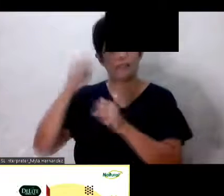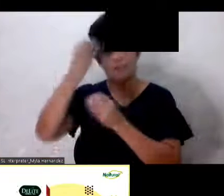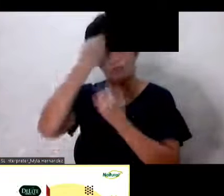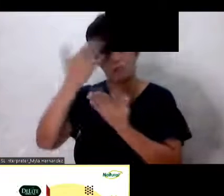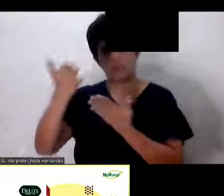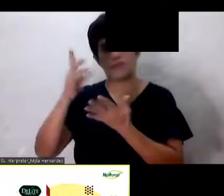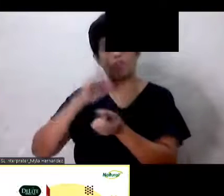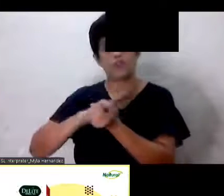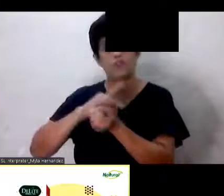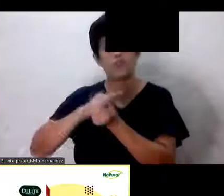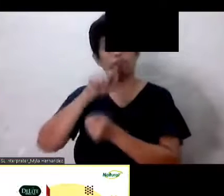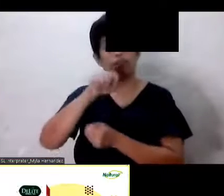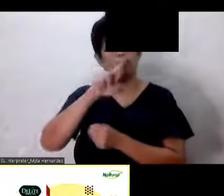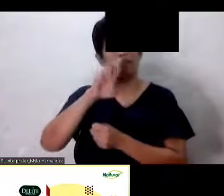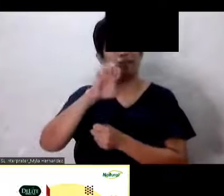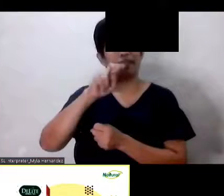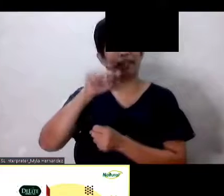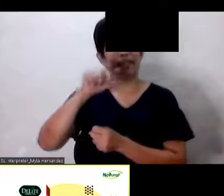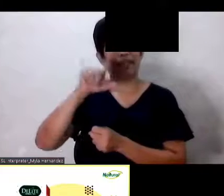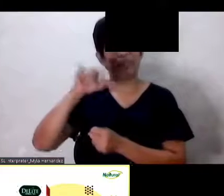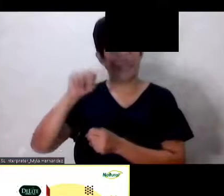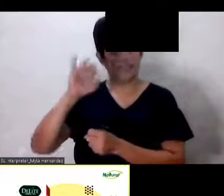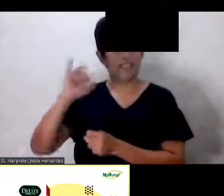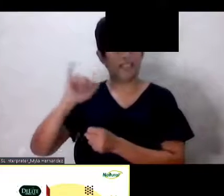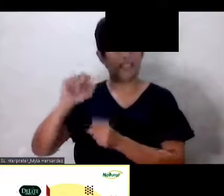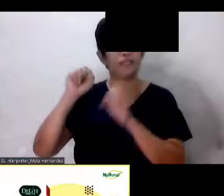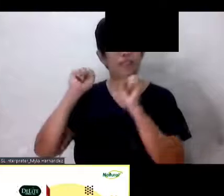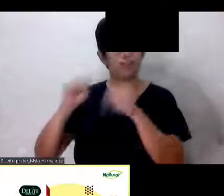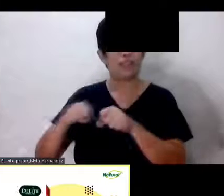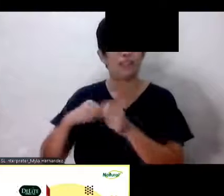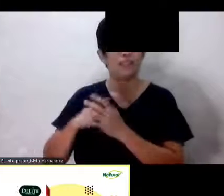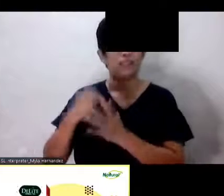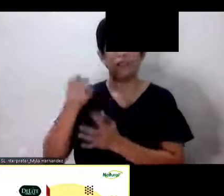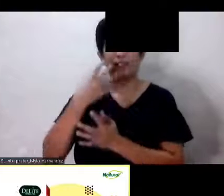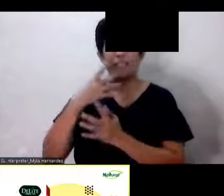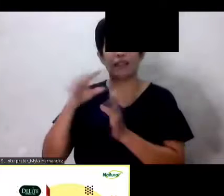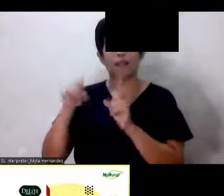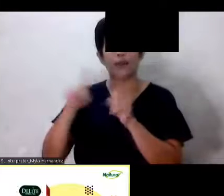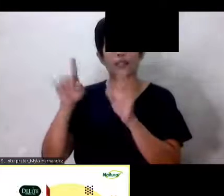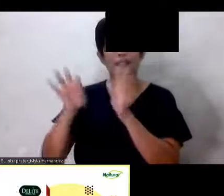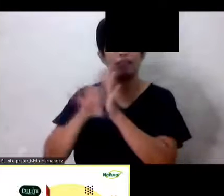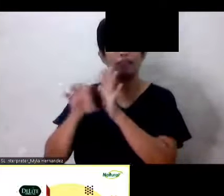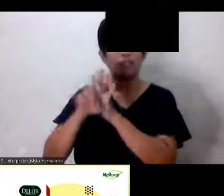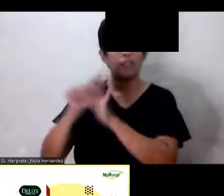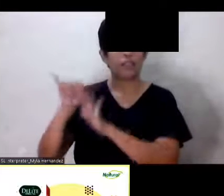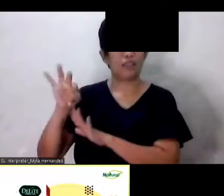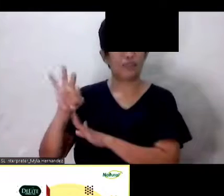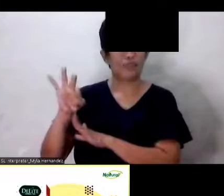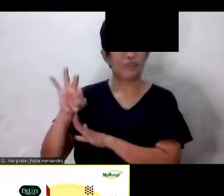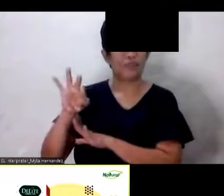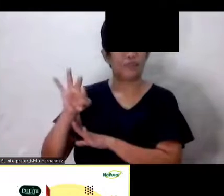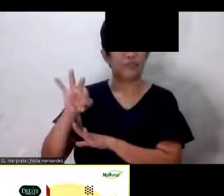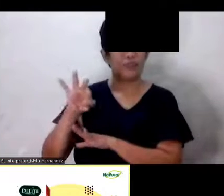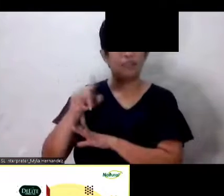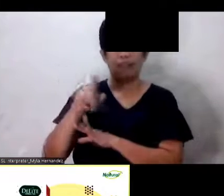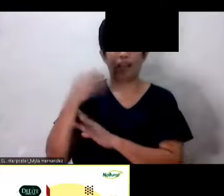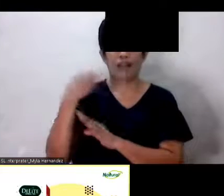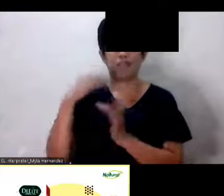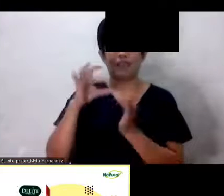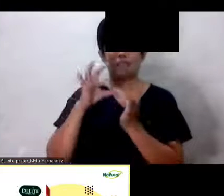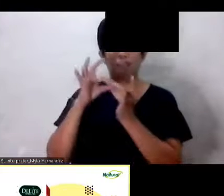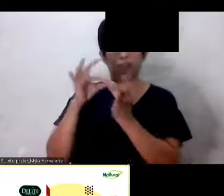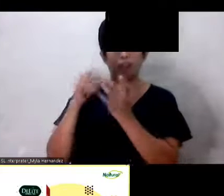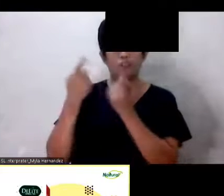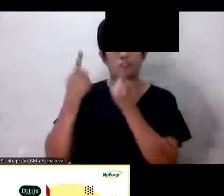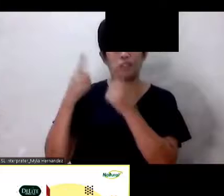Yung adrenaline Yes Generally Yes Pwede inumin Pero kung may special condition